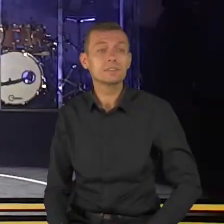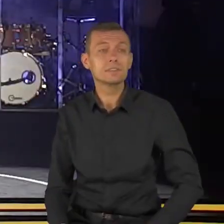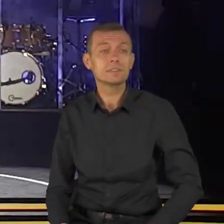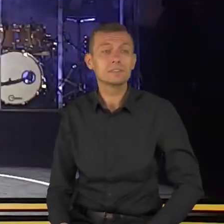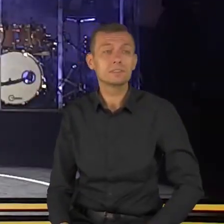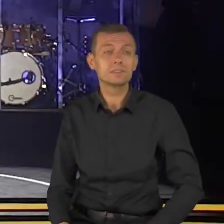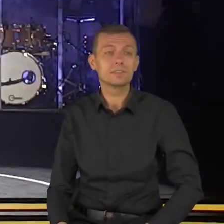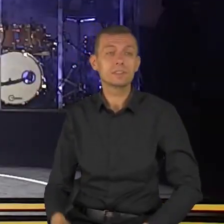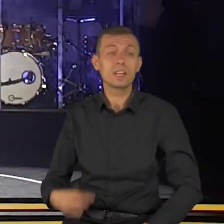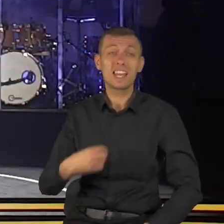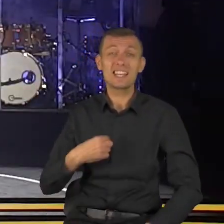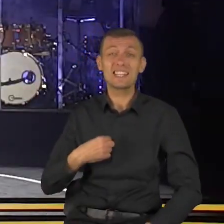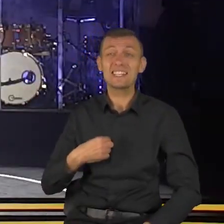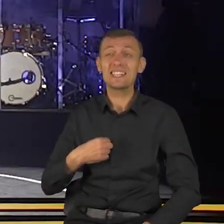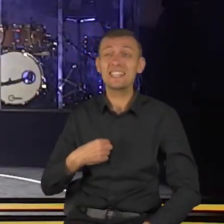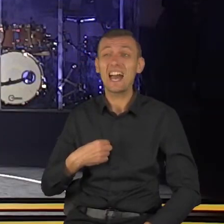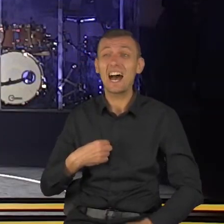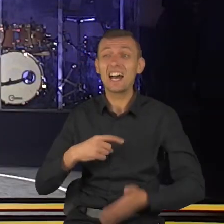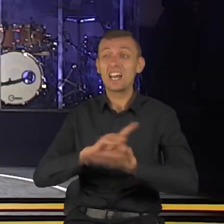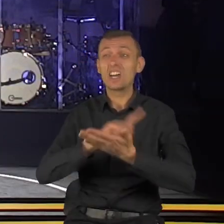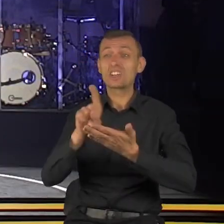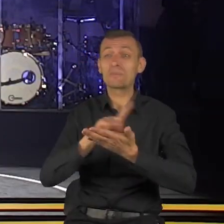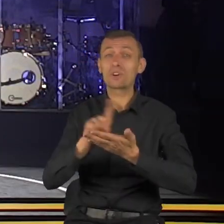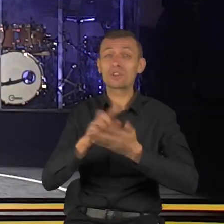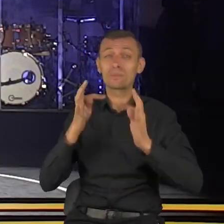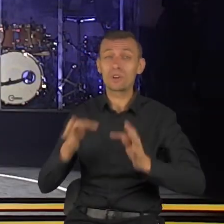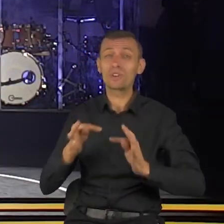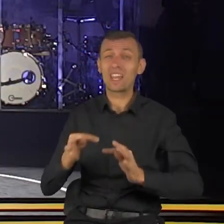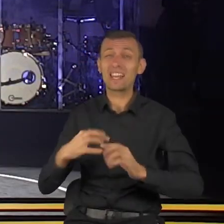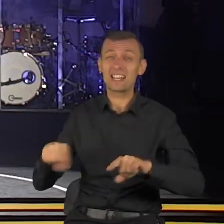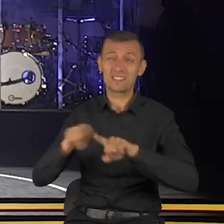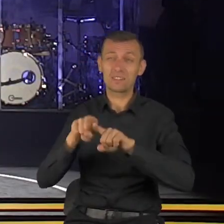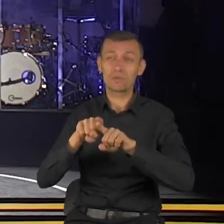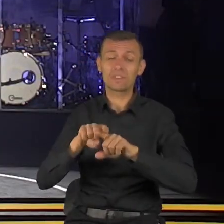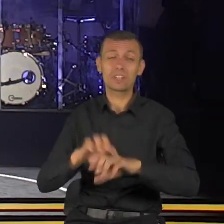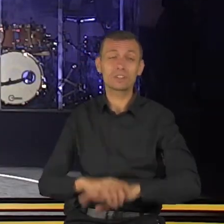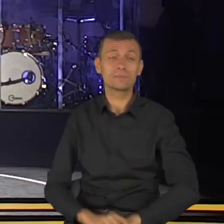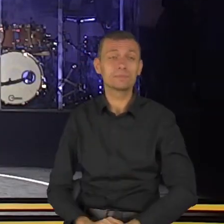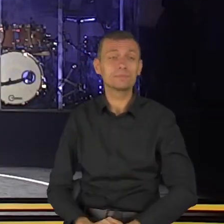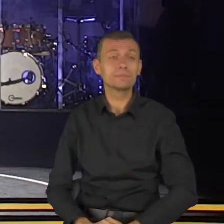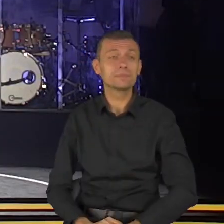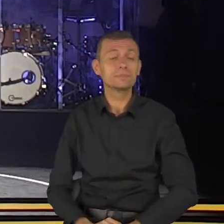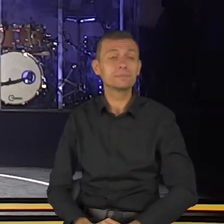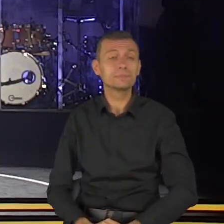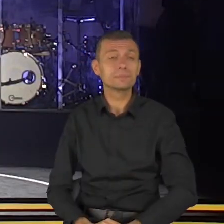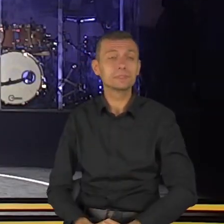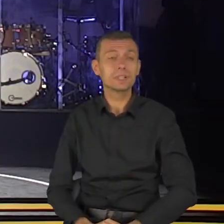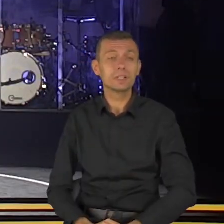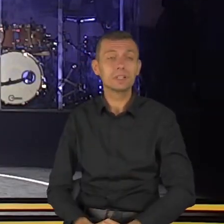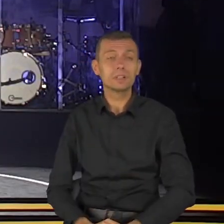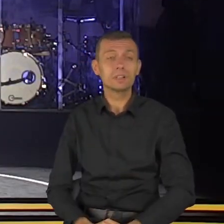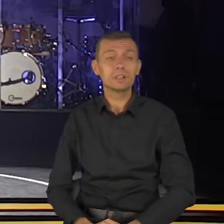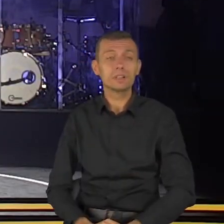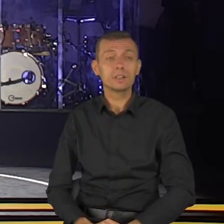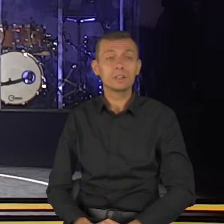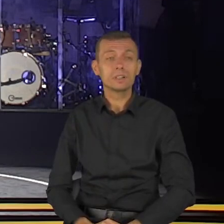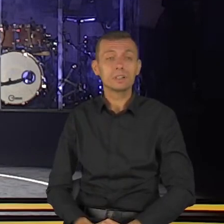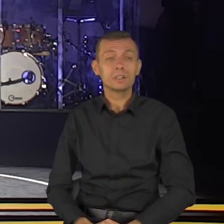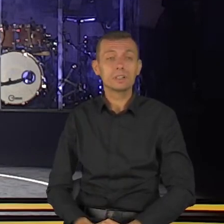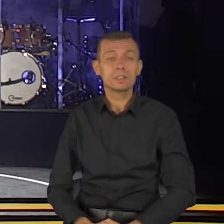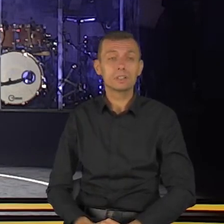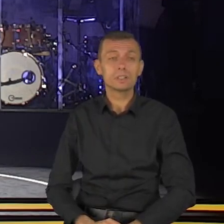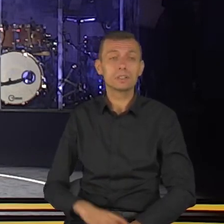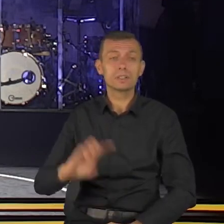lockdownu. Ja pędzę w trakcie lockdownu. Jak więc mogę przystopować,